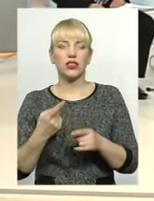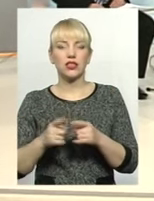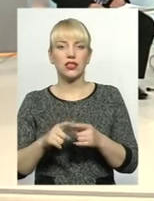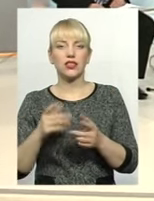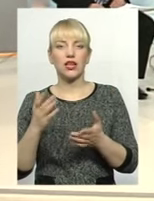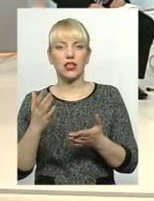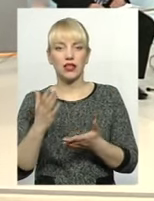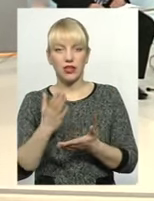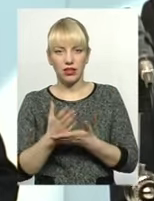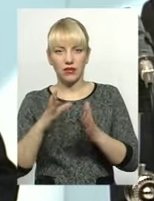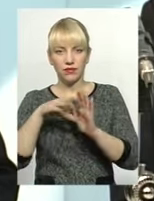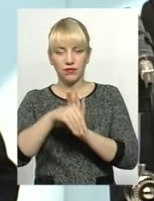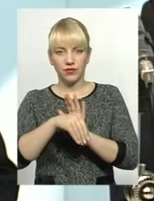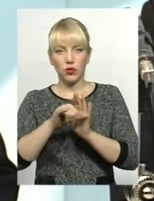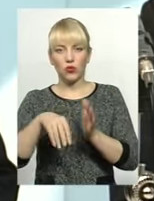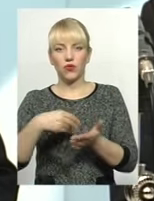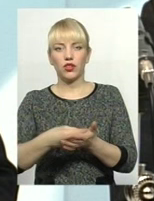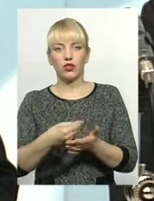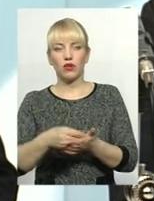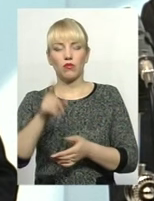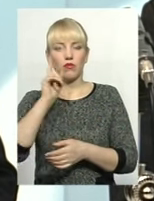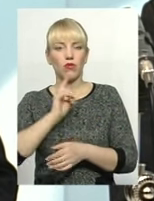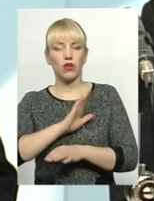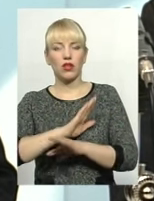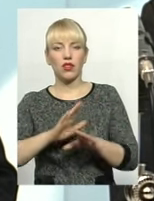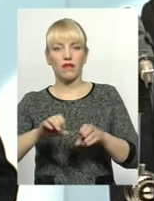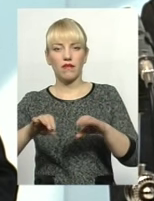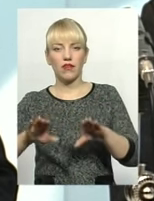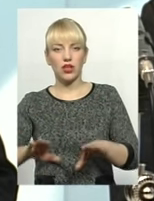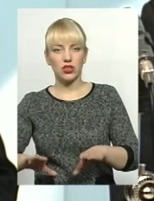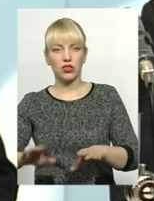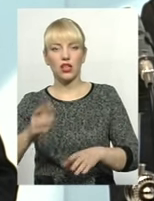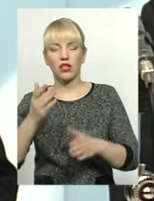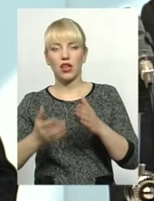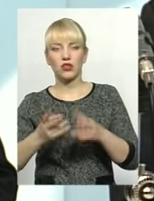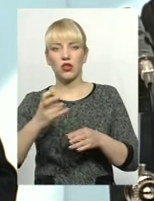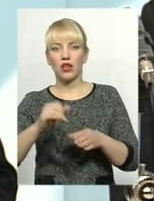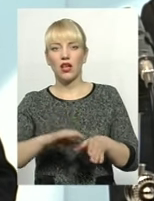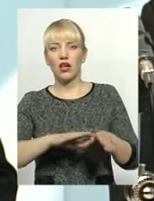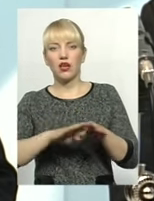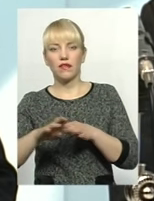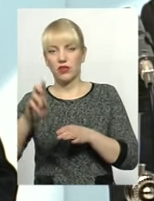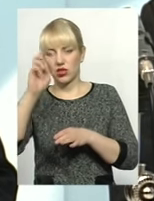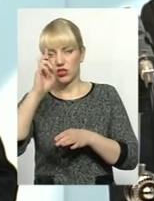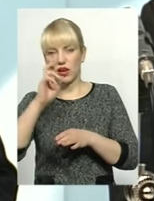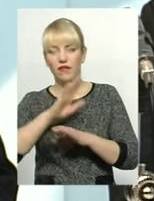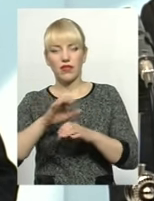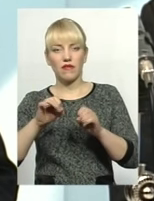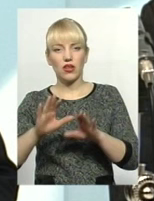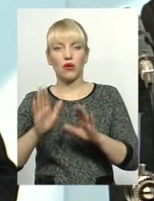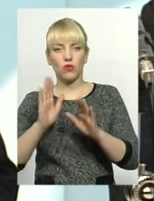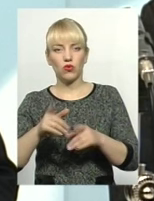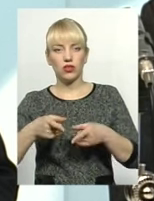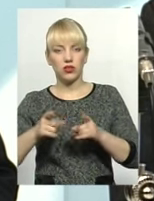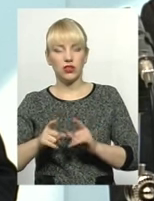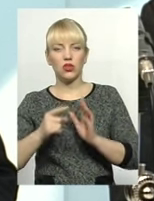тому фінансуванні? Поки ще не вирішено, якщо не вирішено на рівні держави і дійсно буде розпреділено цих 18